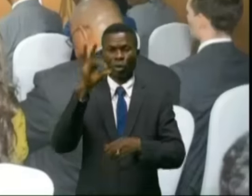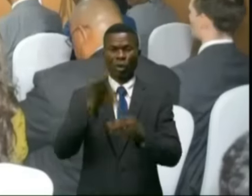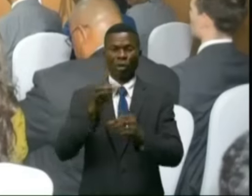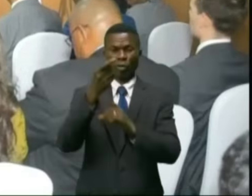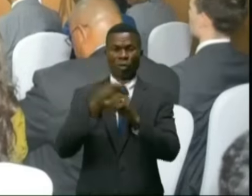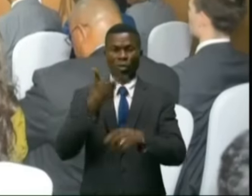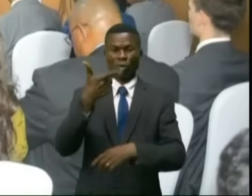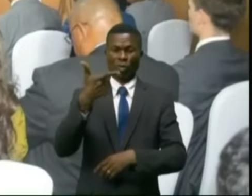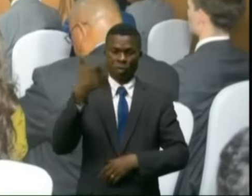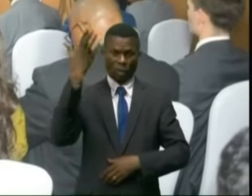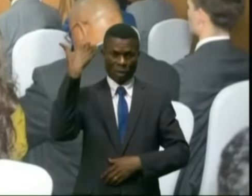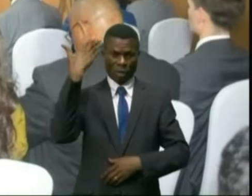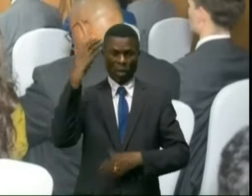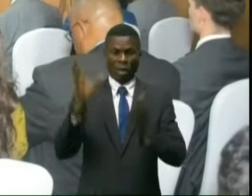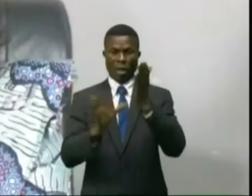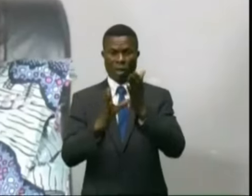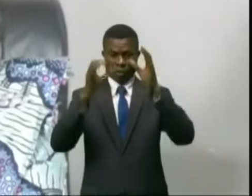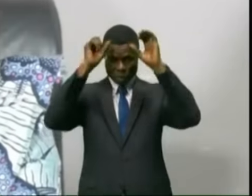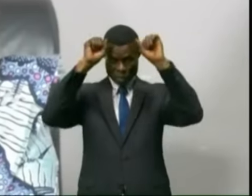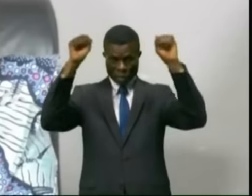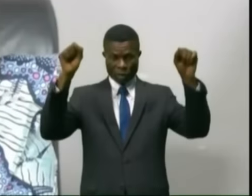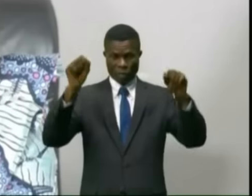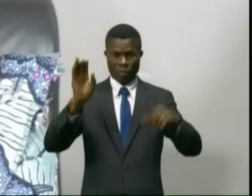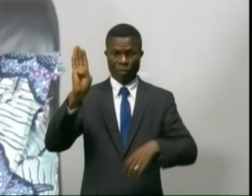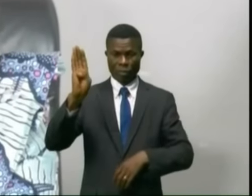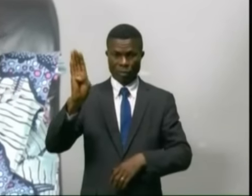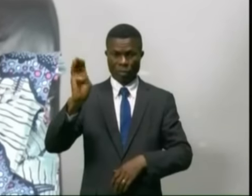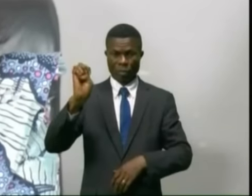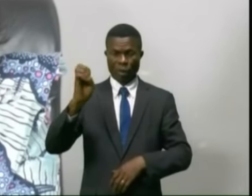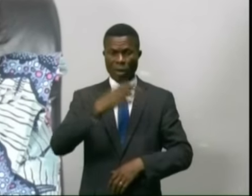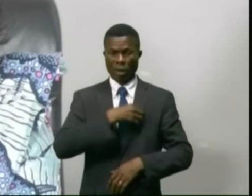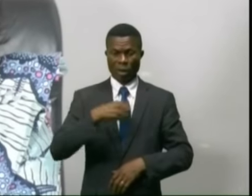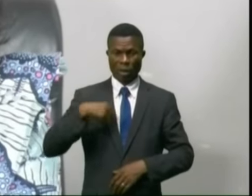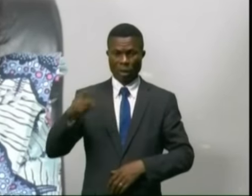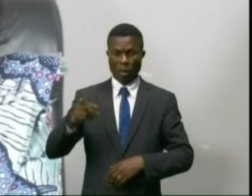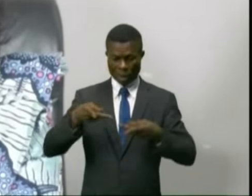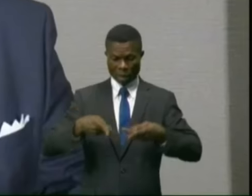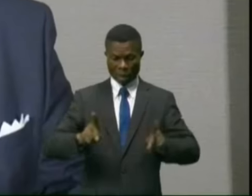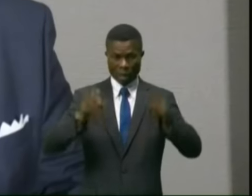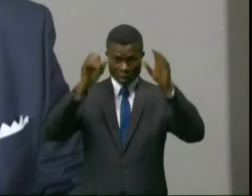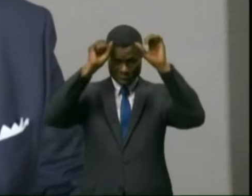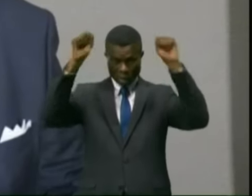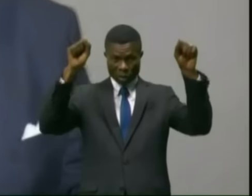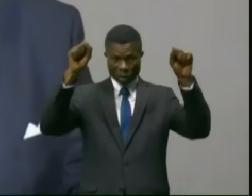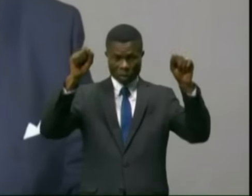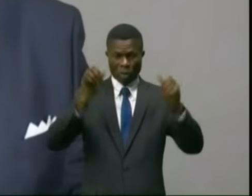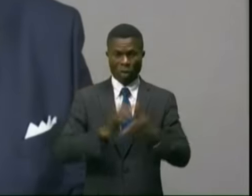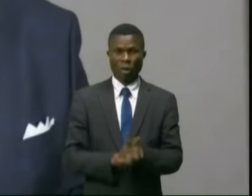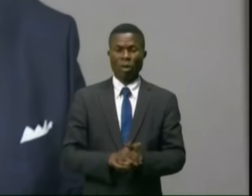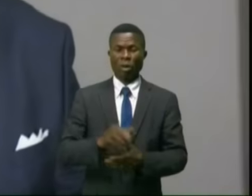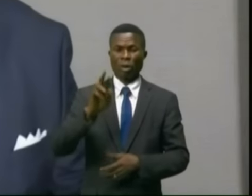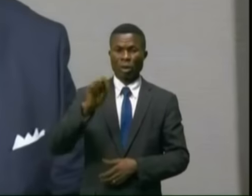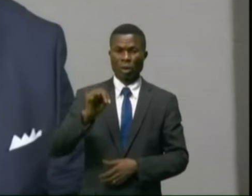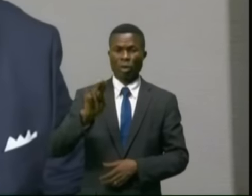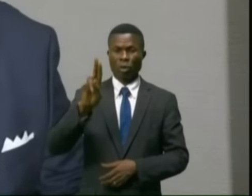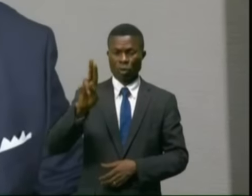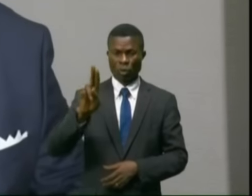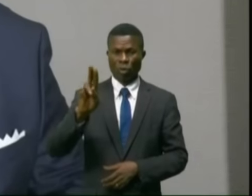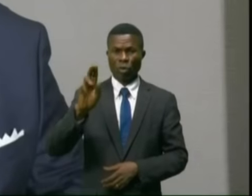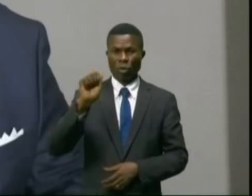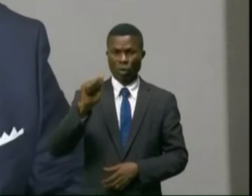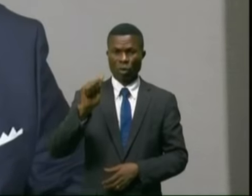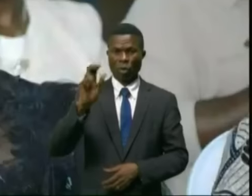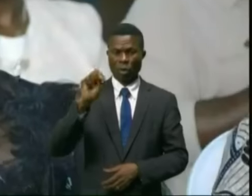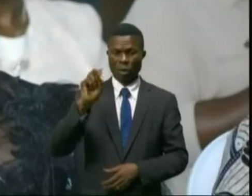février dernier avec comme vice-présidente Bernadette Poundou sous la conduite du président Luatoum. Cette équipe va sans